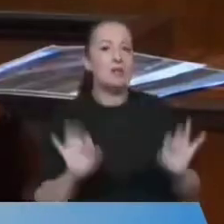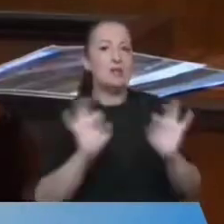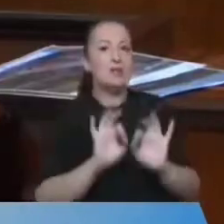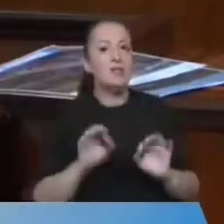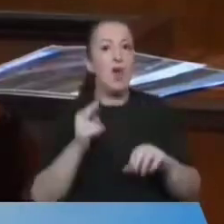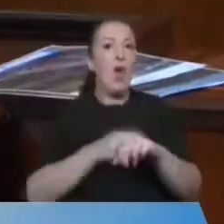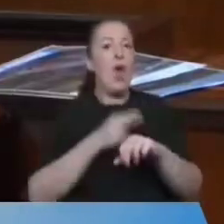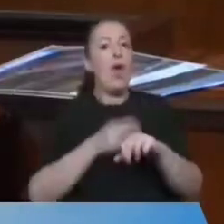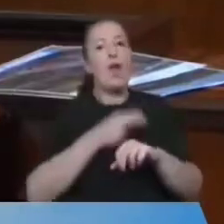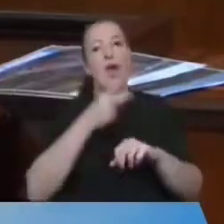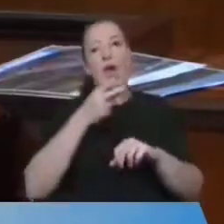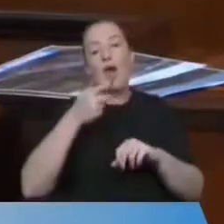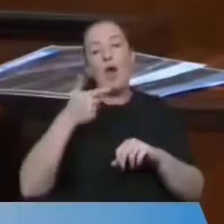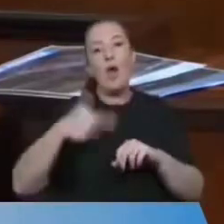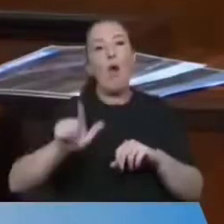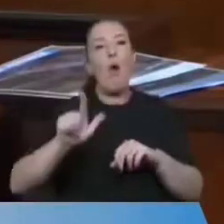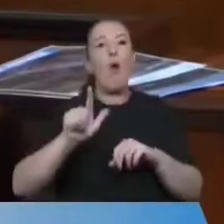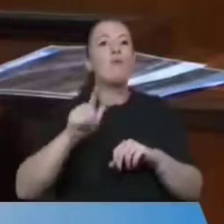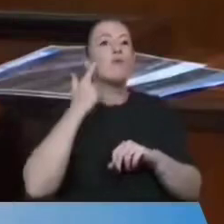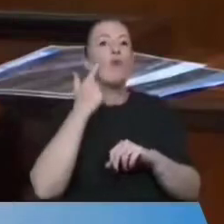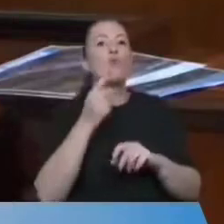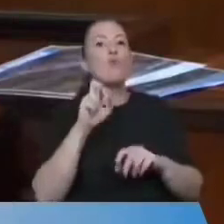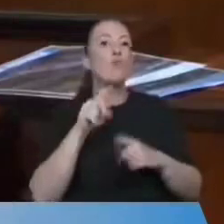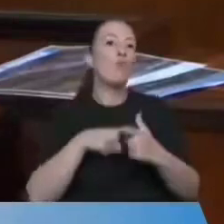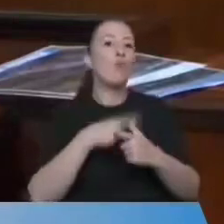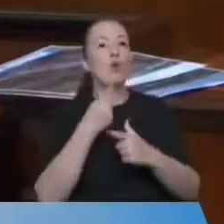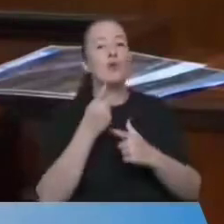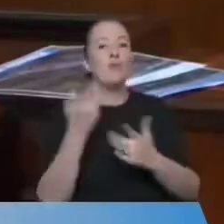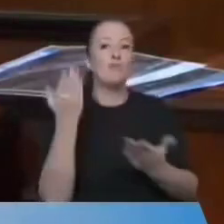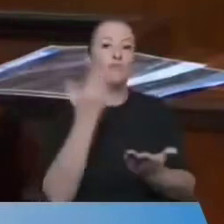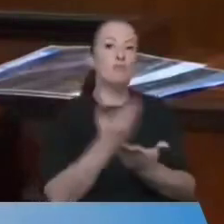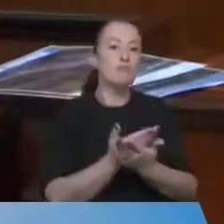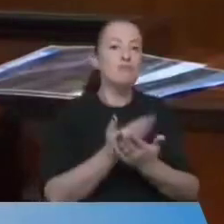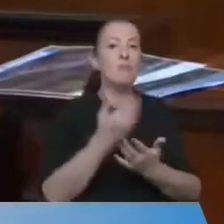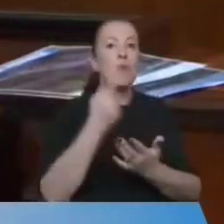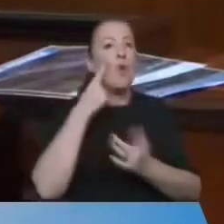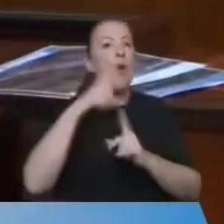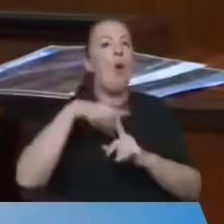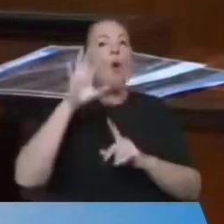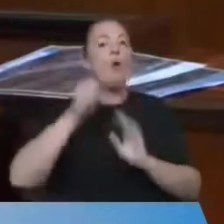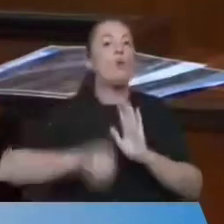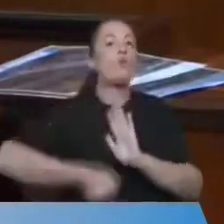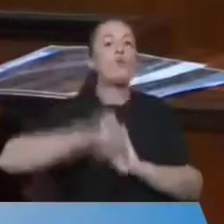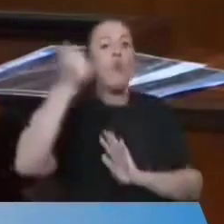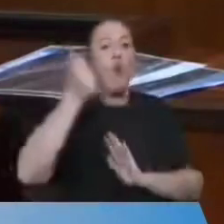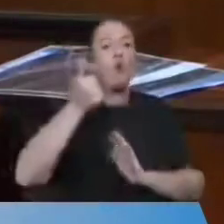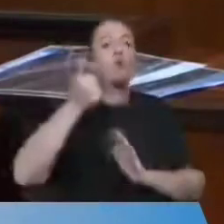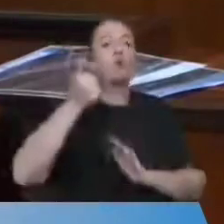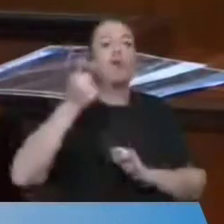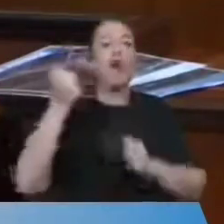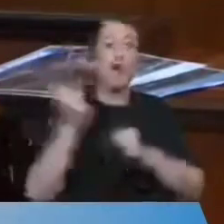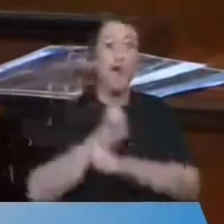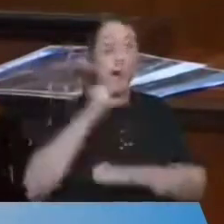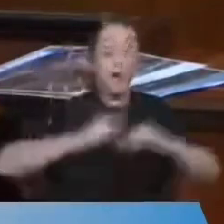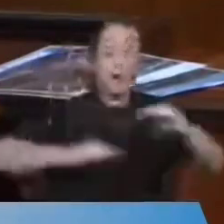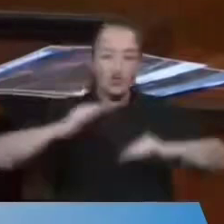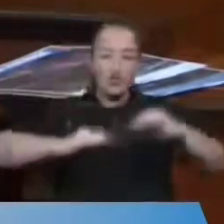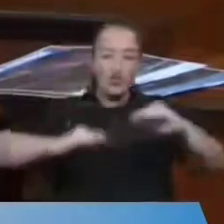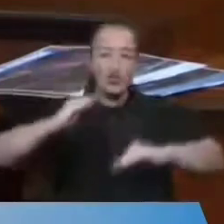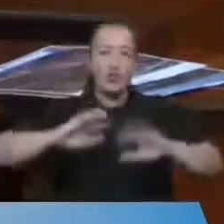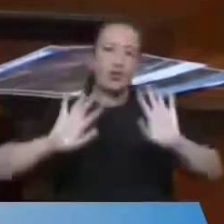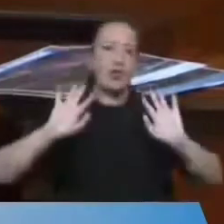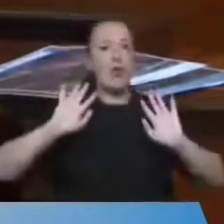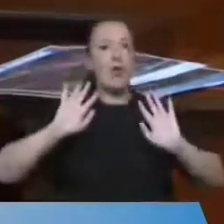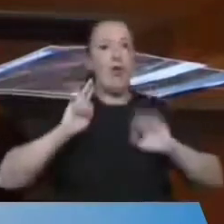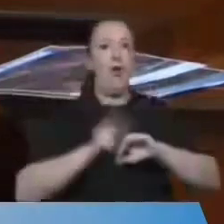önümüze koydunuz. Birkaç ton asfalt, birkaç ton parke taşı alın size Örnek Köy.